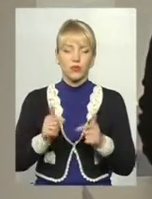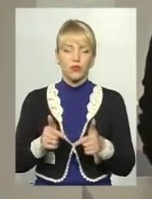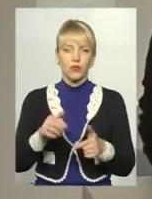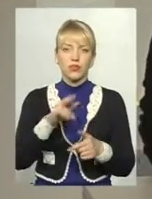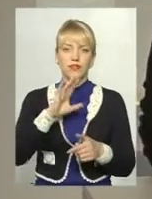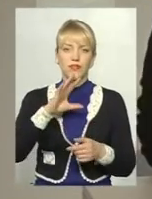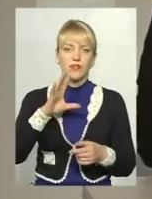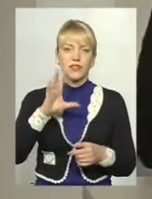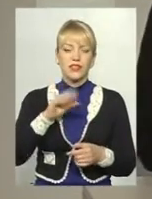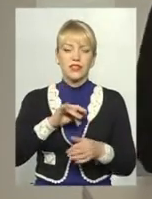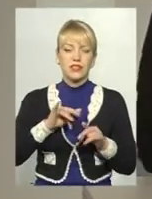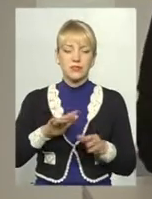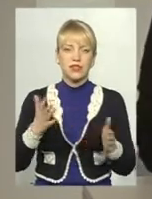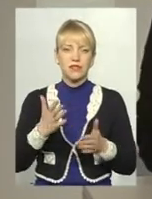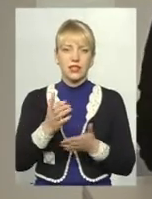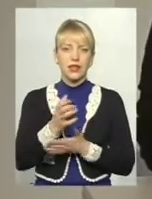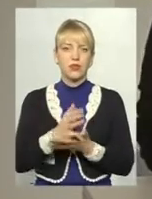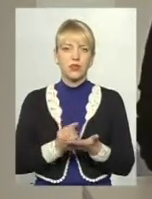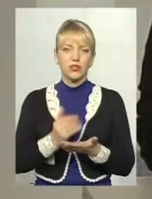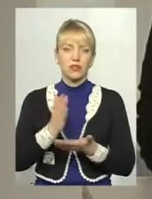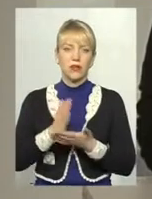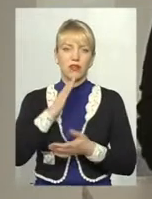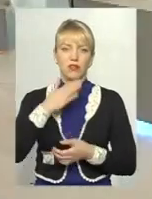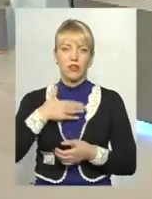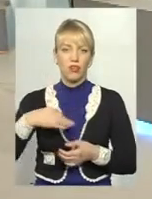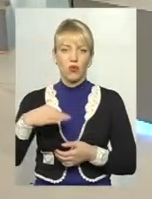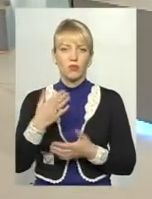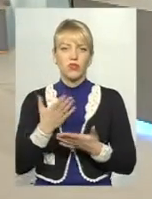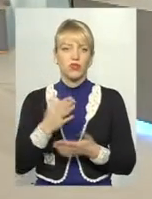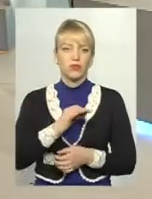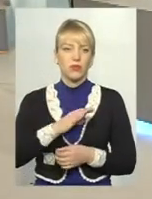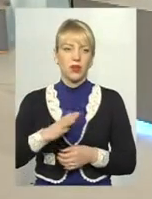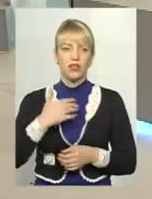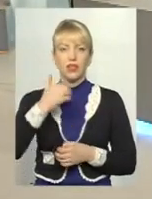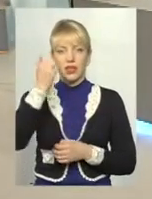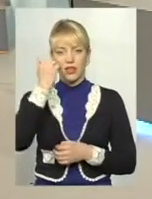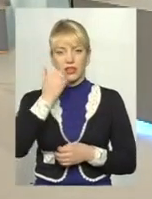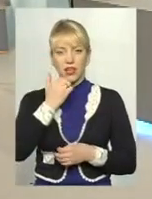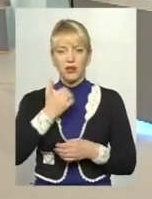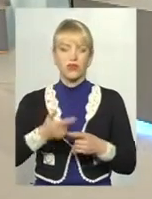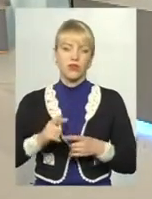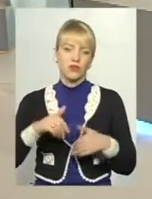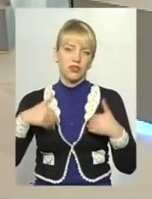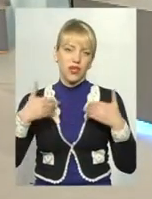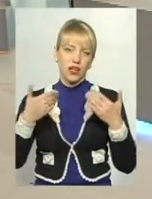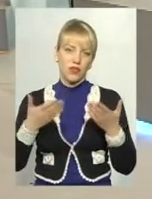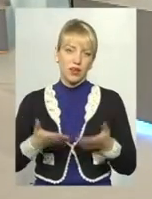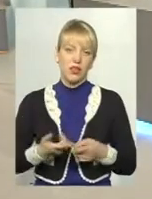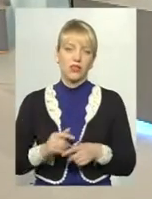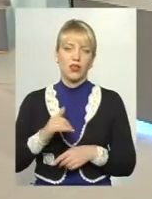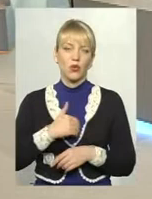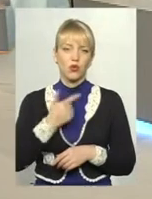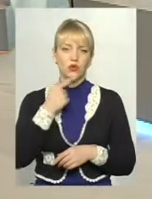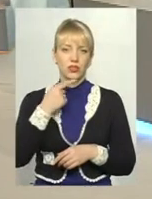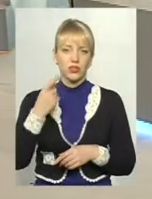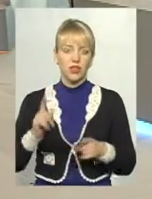розкажете, який же потенціал має взагалі наша область, в чим багато? Дуже дякую. Вітаю телеглядачів. Ну, і я хочу сказати,